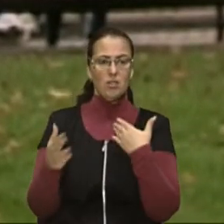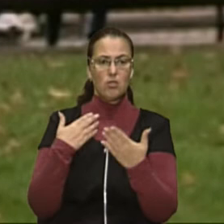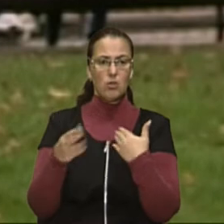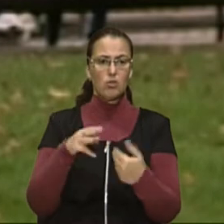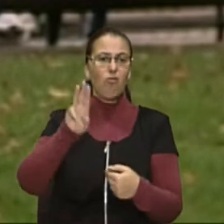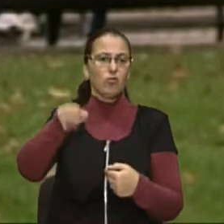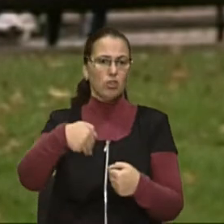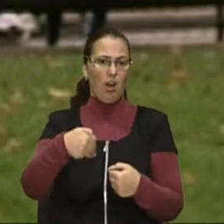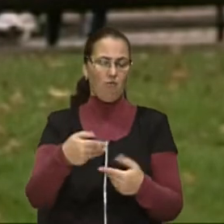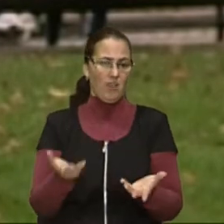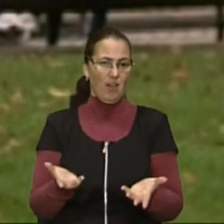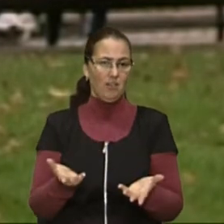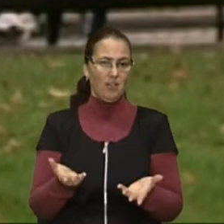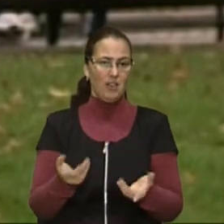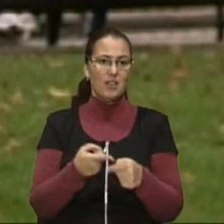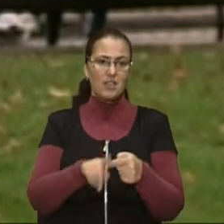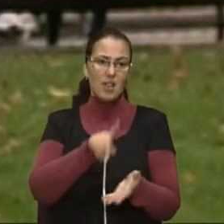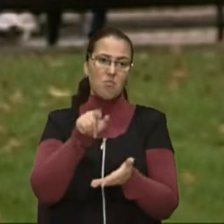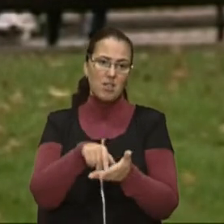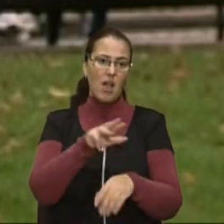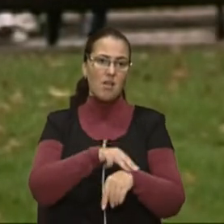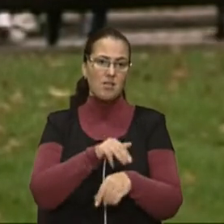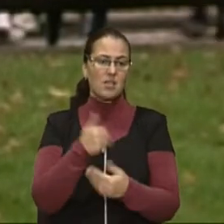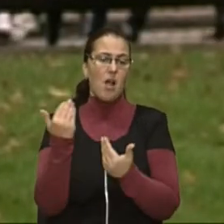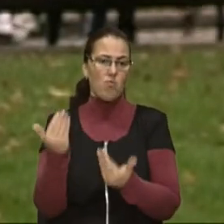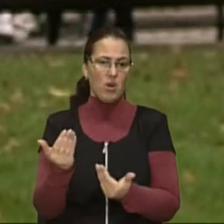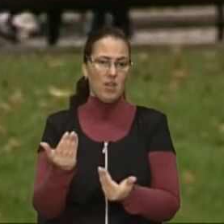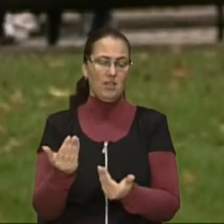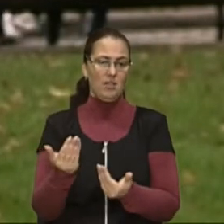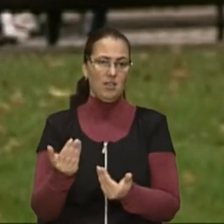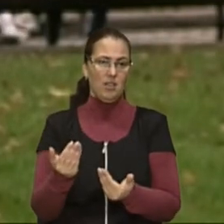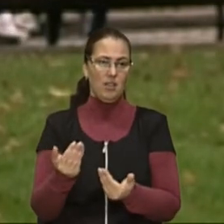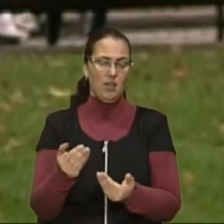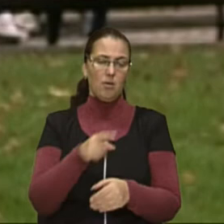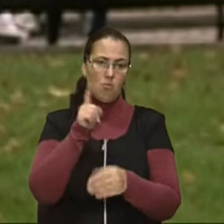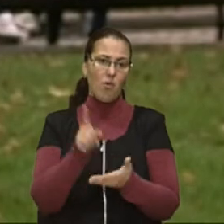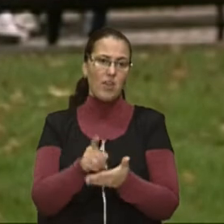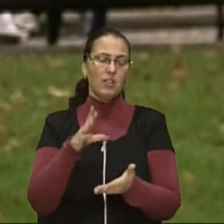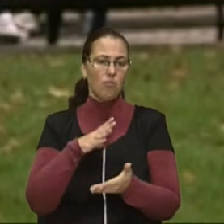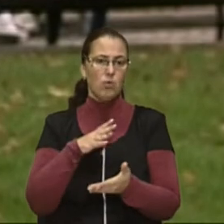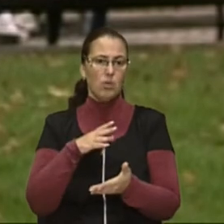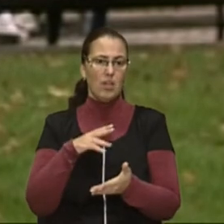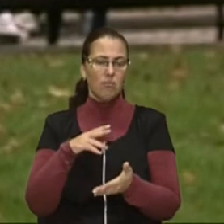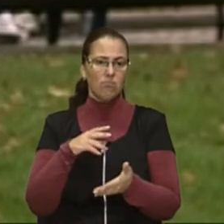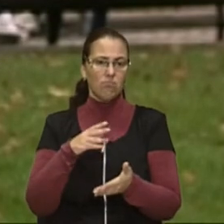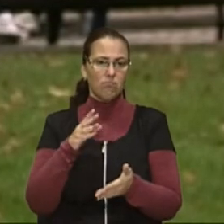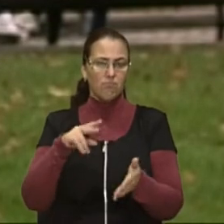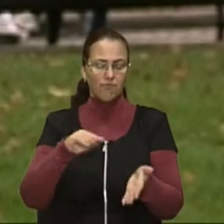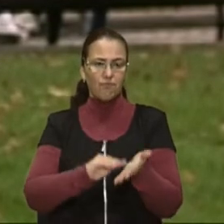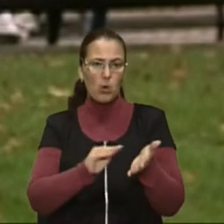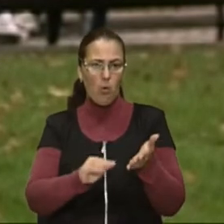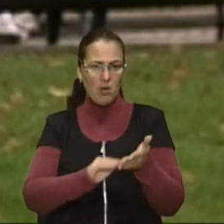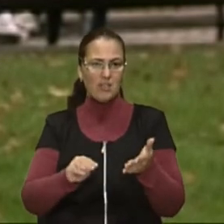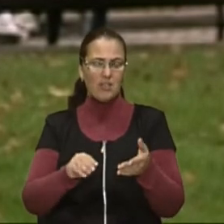накладання штрафів. швидше питання поліції. Як на мене, мала би бути відповідальність передбачена як хуліганство. А